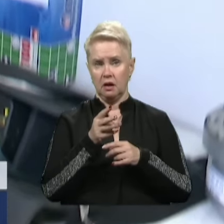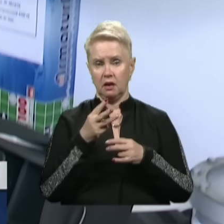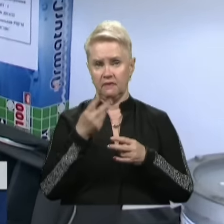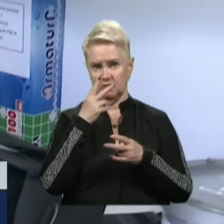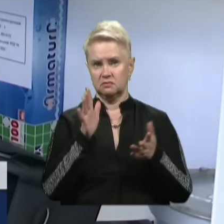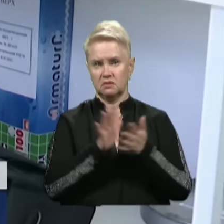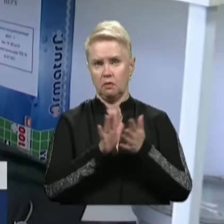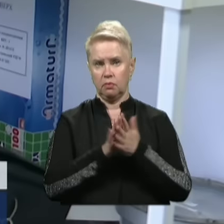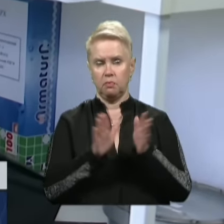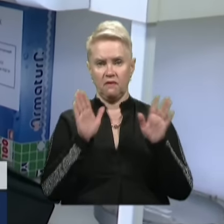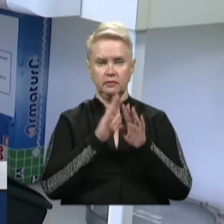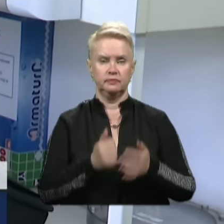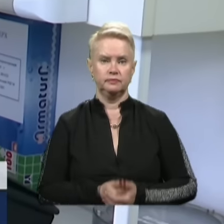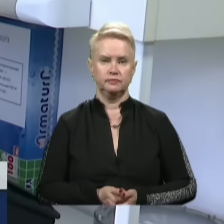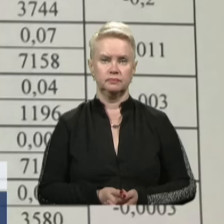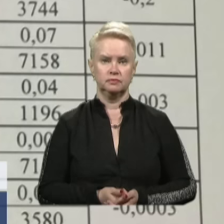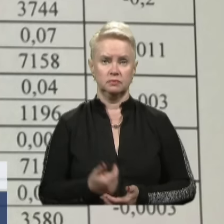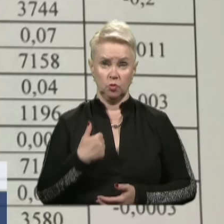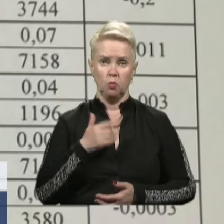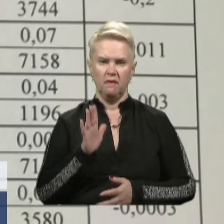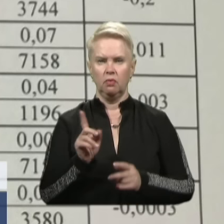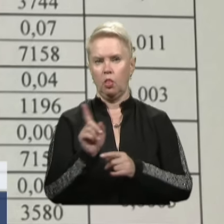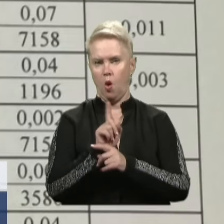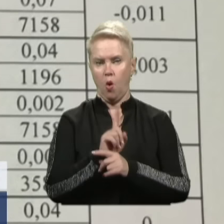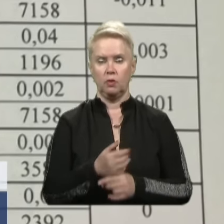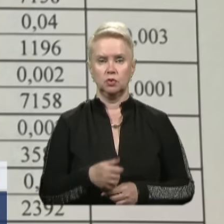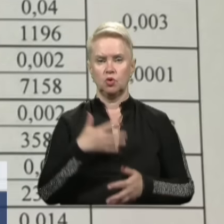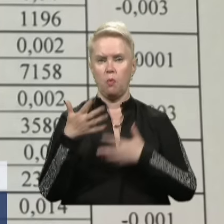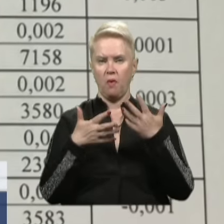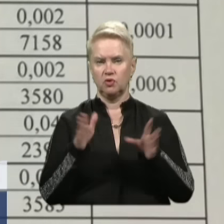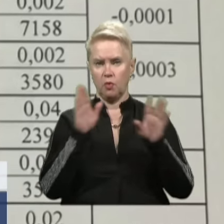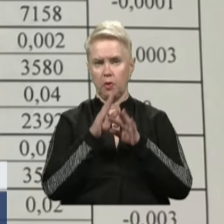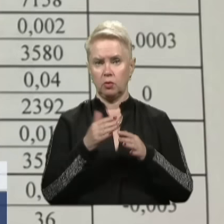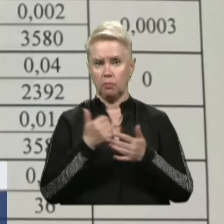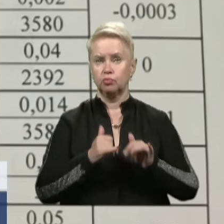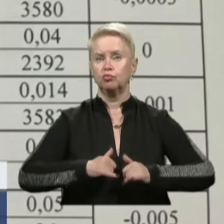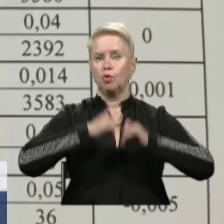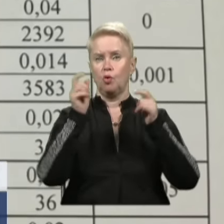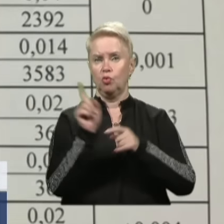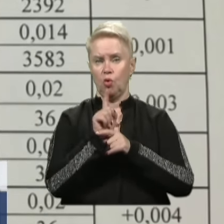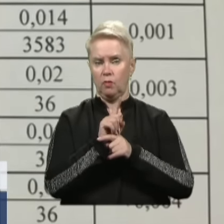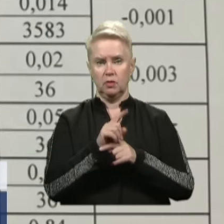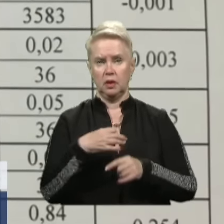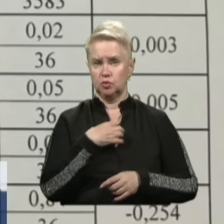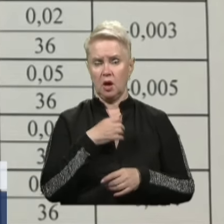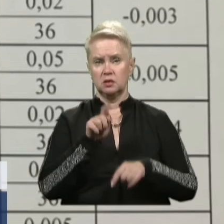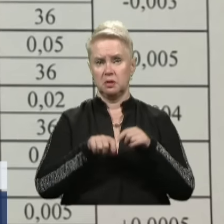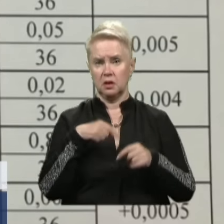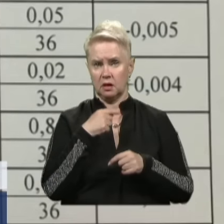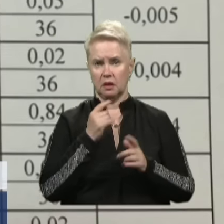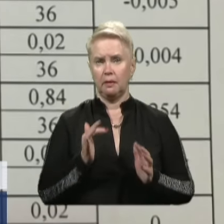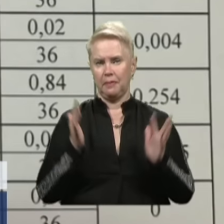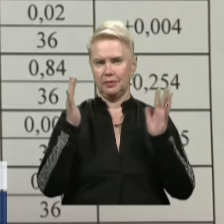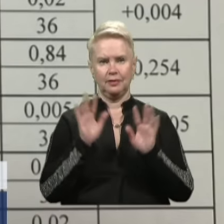забруднений повітря, тобто в межах норми. Подекуди доміжки у повітрі перевищують допустимо норму, втім не суттєво. Експерти кажуть,